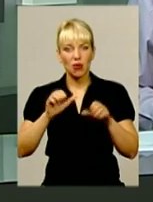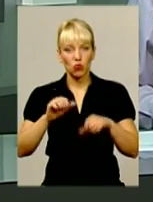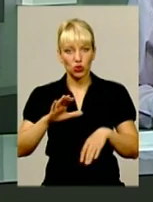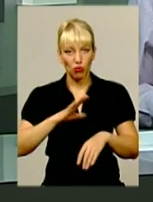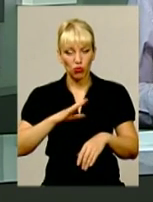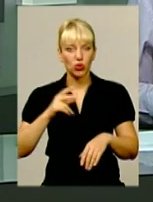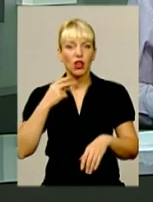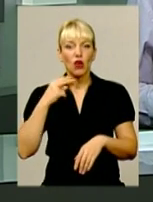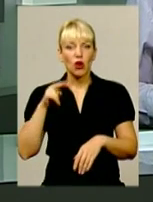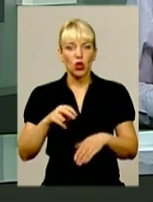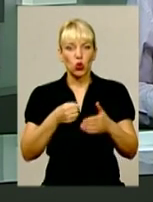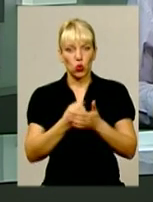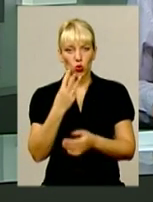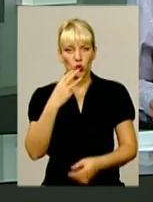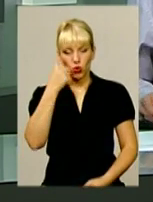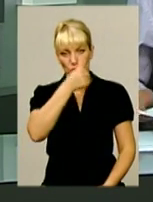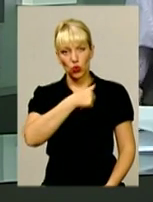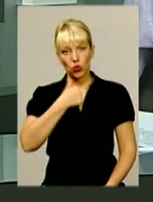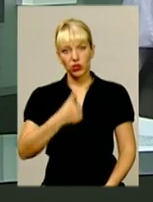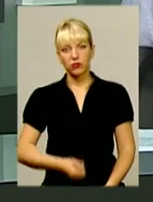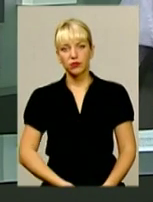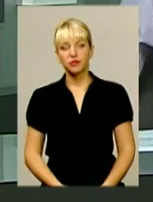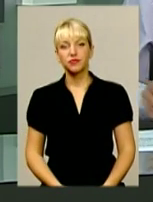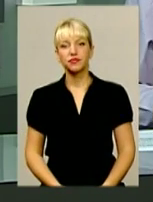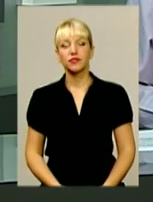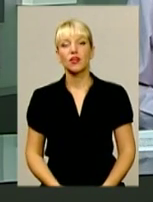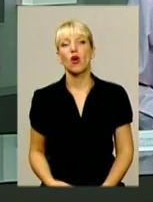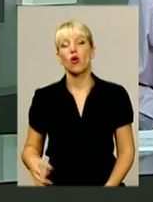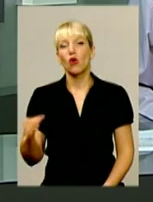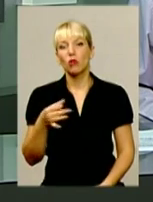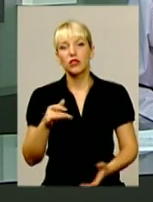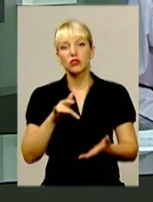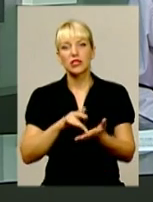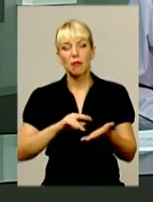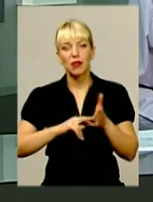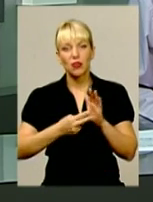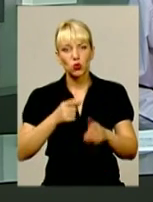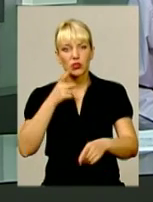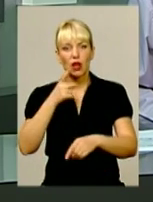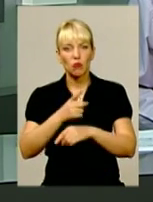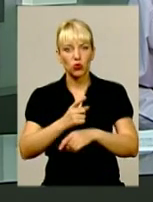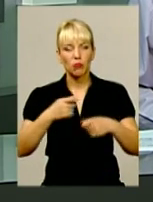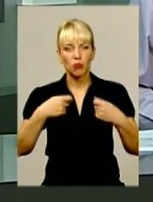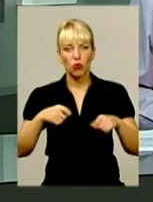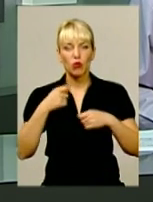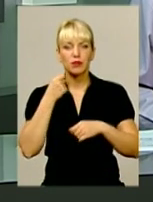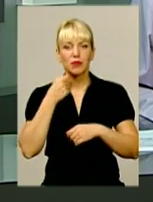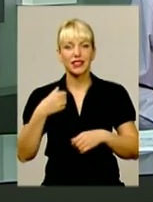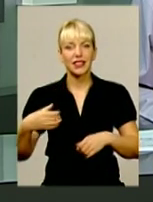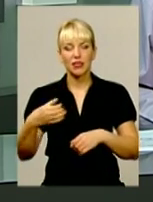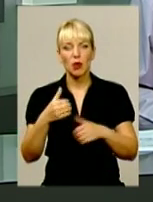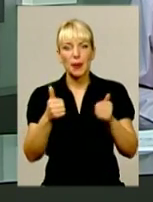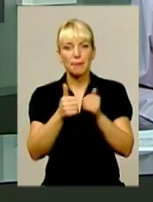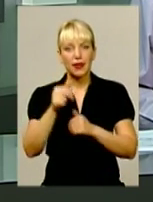волі на строк до трьох років. В обласному центрі планують заборонити продаж спиртних напоїв біля